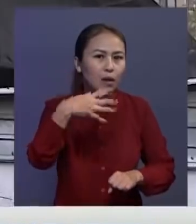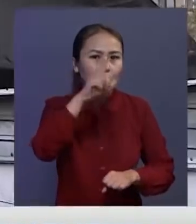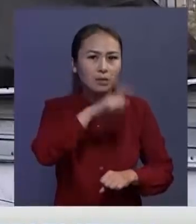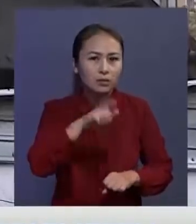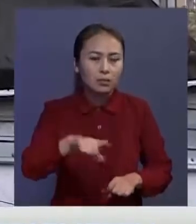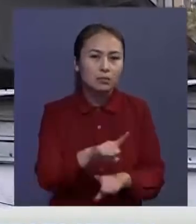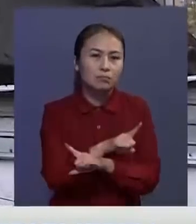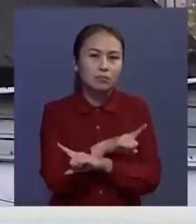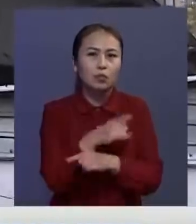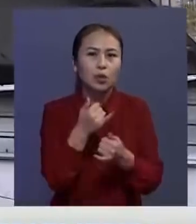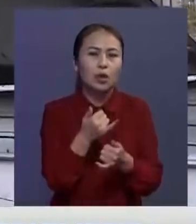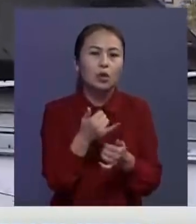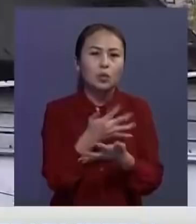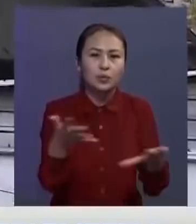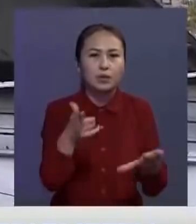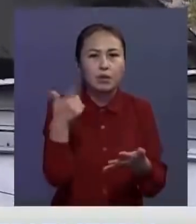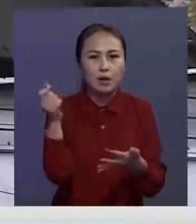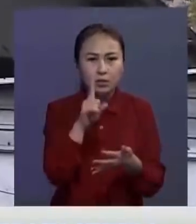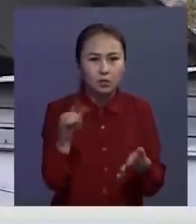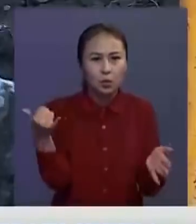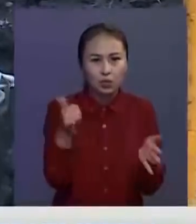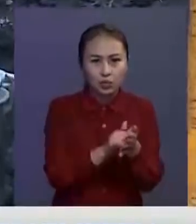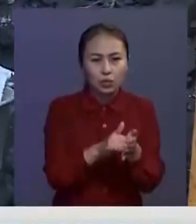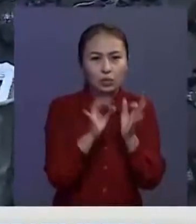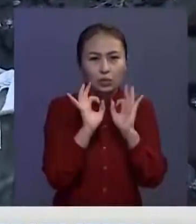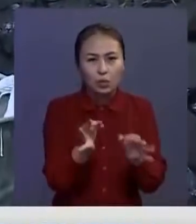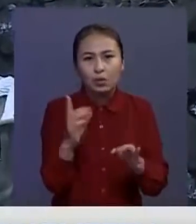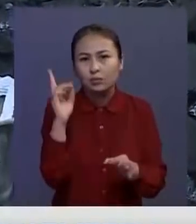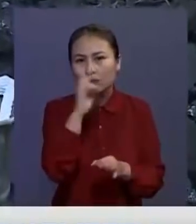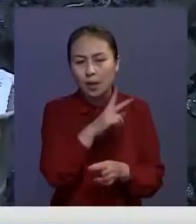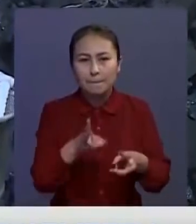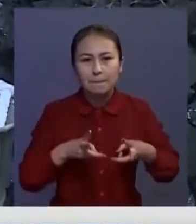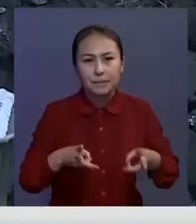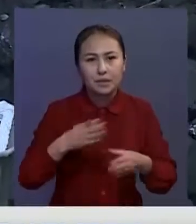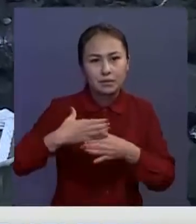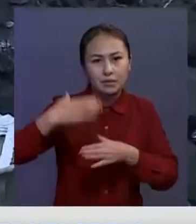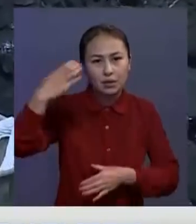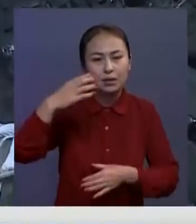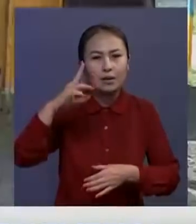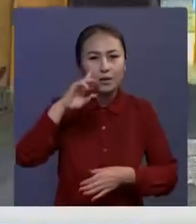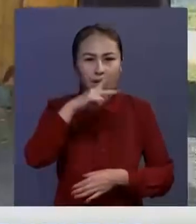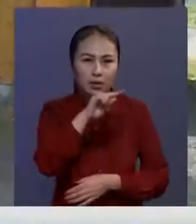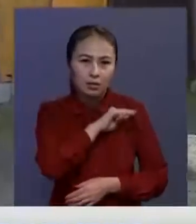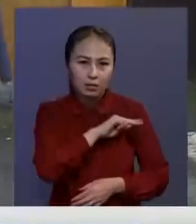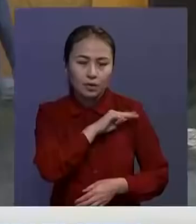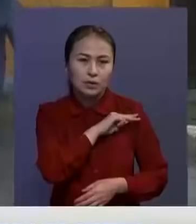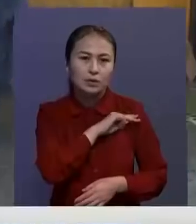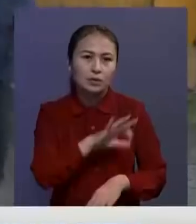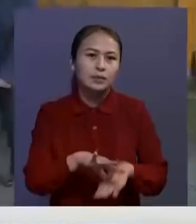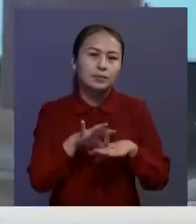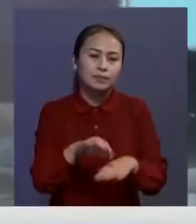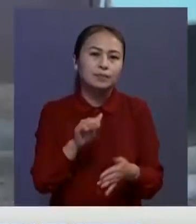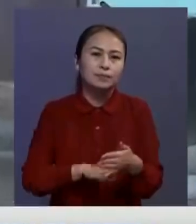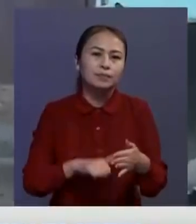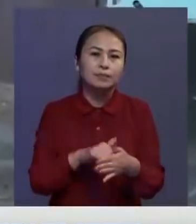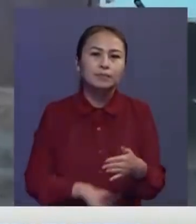қаза болады. Бұған көбіне ғаз қондырғыларын дұрыс орнатпау, пеш мұржасының істемеуі немесе пешті дұрыс қолдан бау себеп.